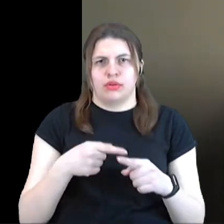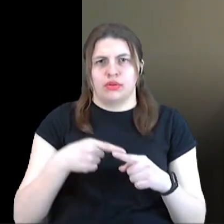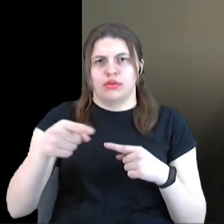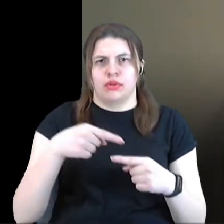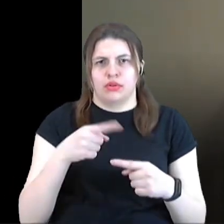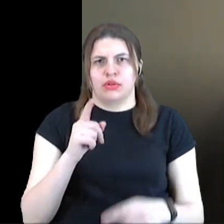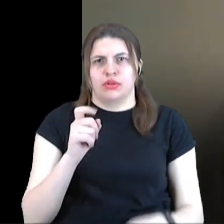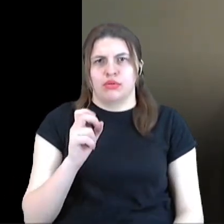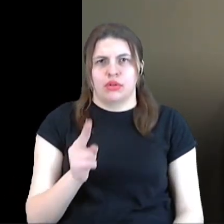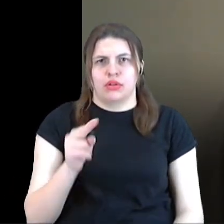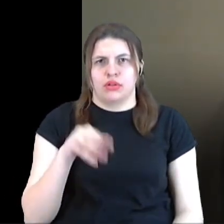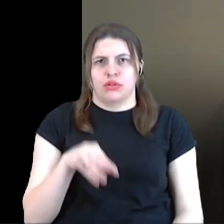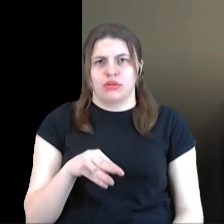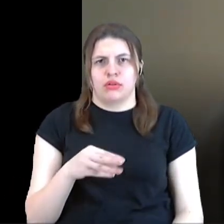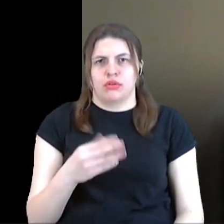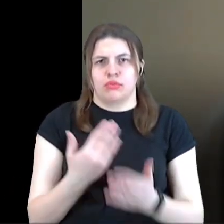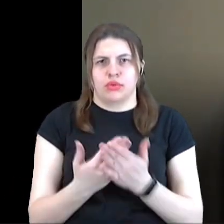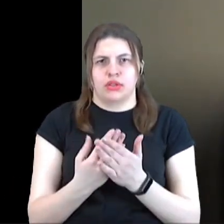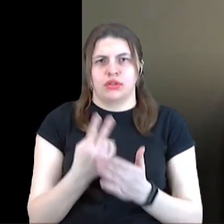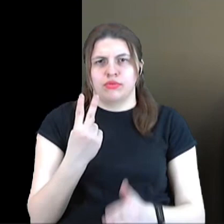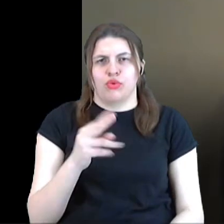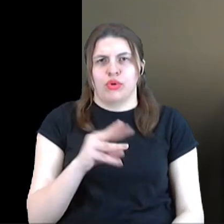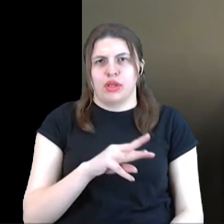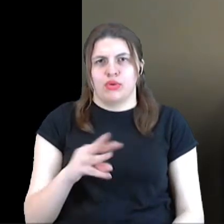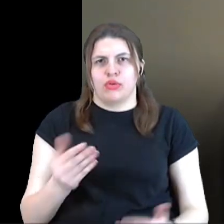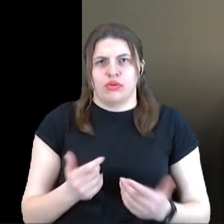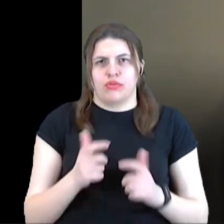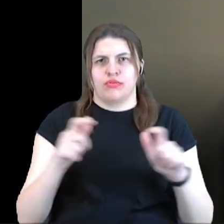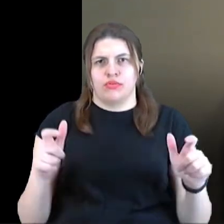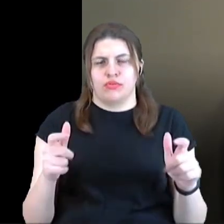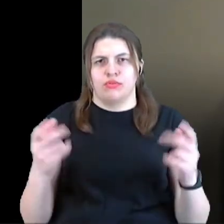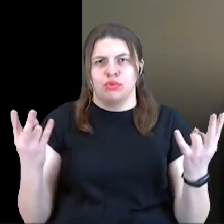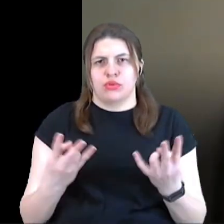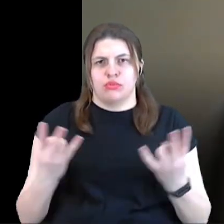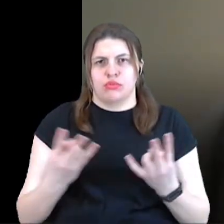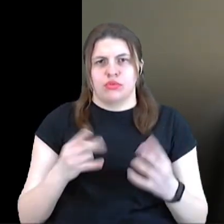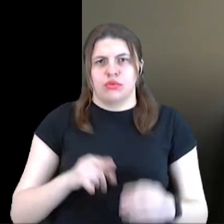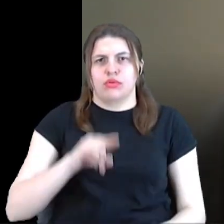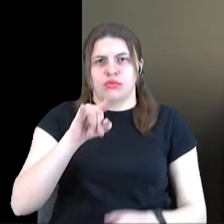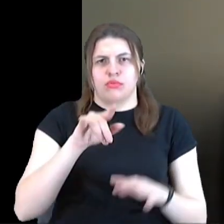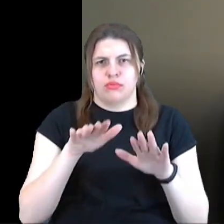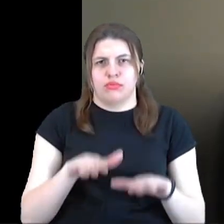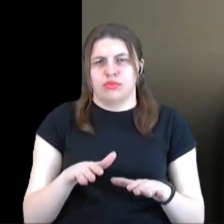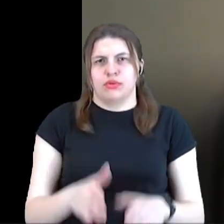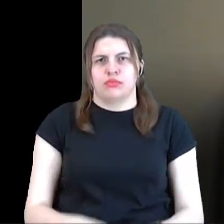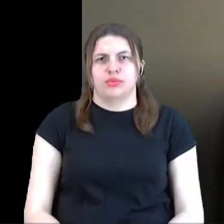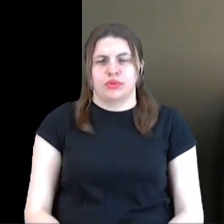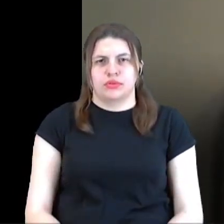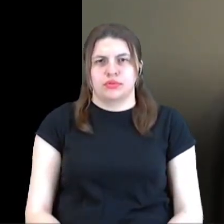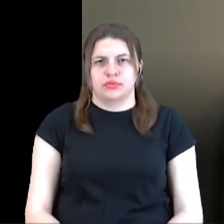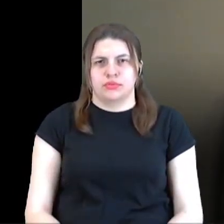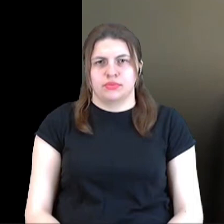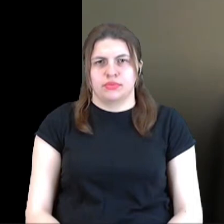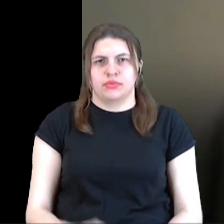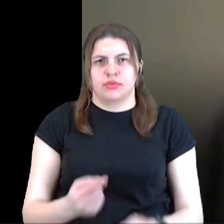мешкає близько 2 мільйонів мешканців. Вони потребують аеропорту, потребують ці послуги. Чому?